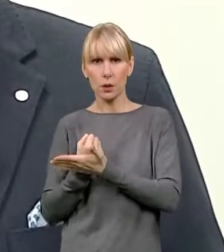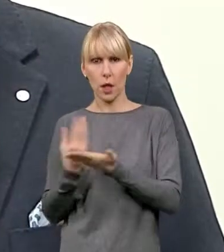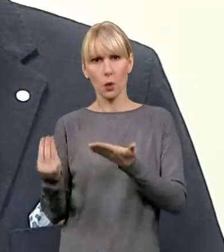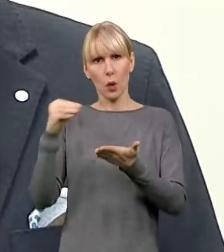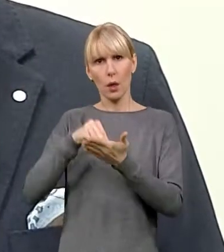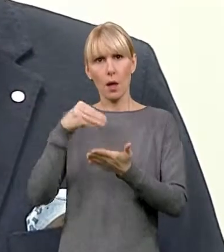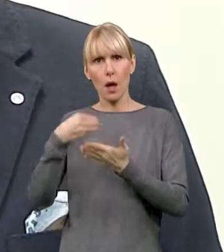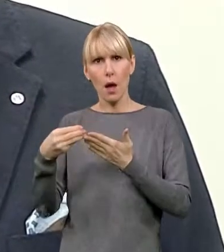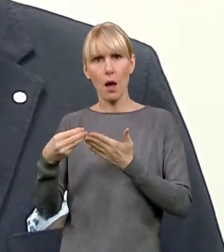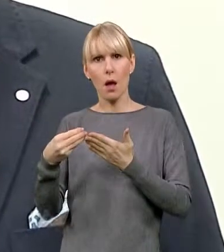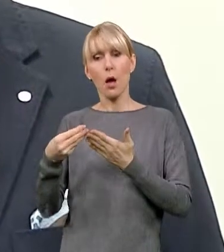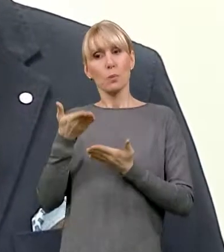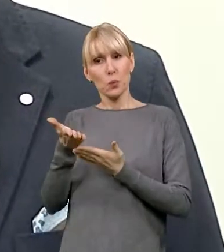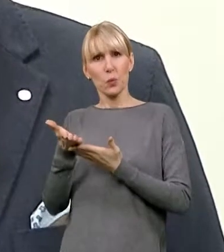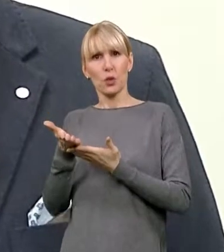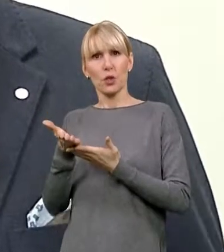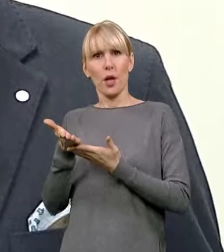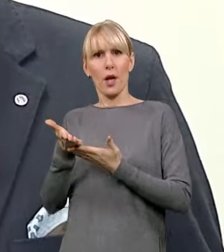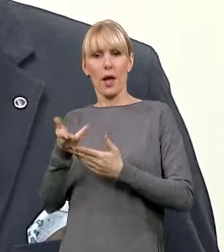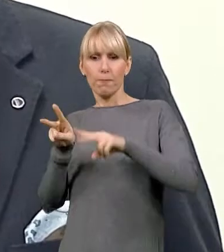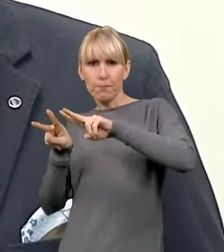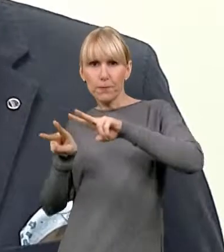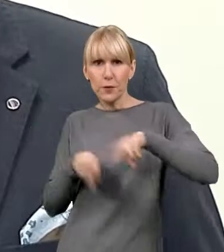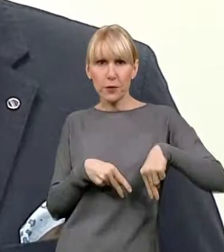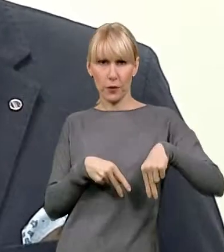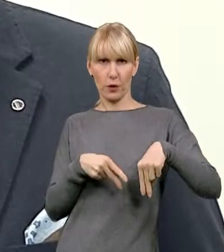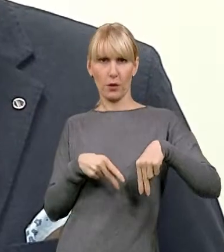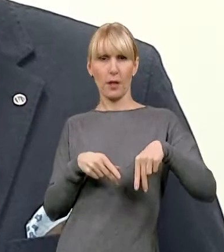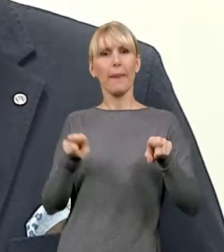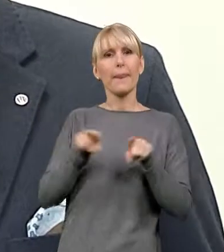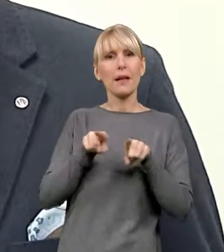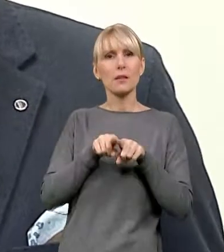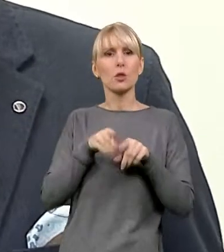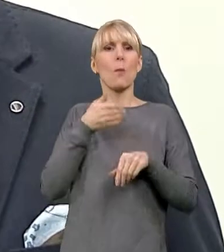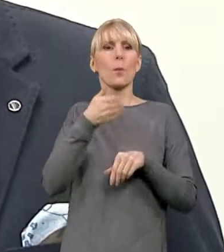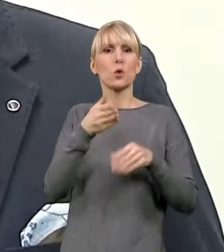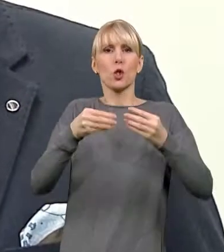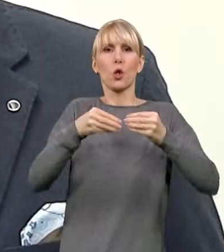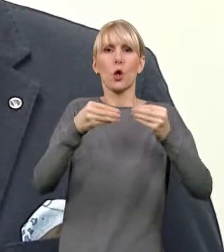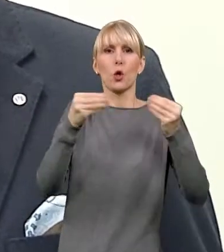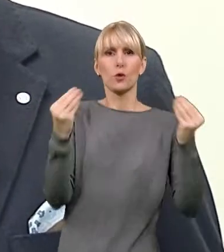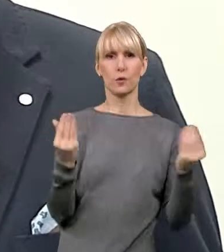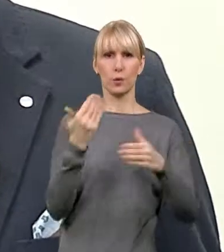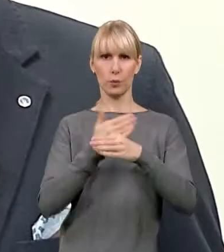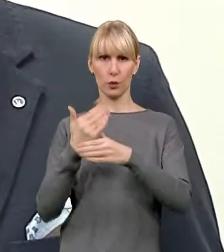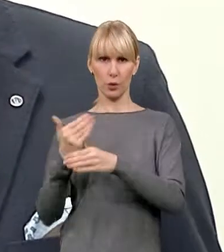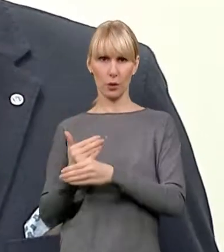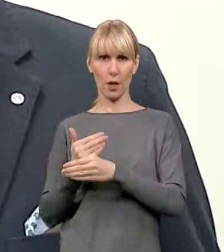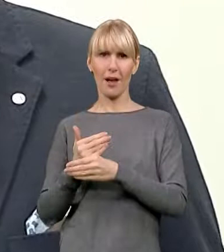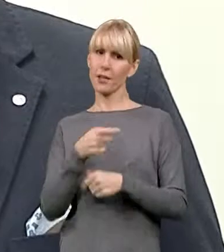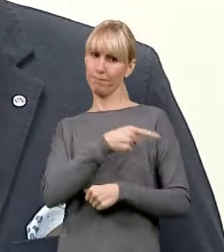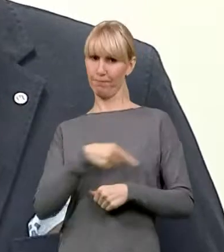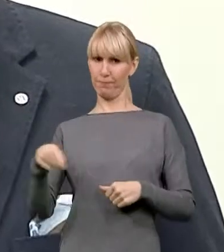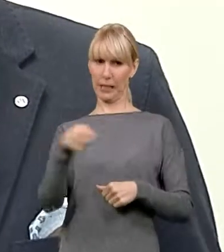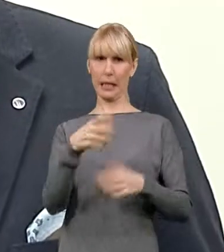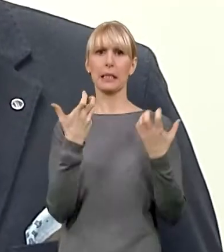ale i także środki zwrotne, które są dziś najtańszym narzędziem finansowym finansowania przedsiębiorczości. Gorąco zachęcam